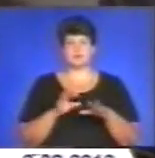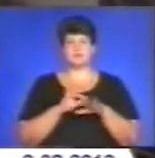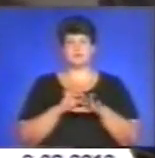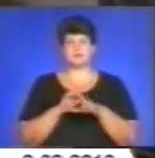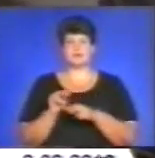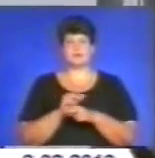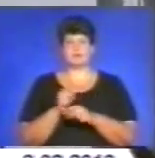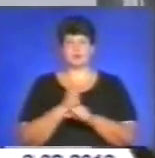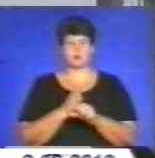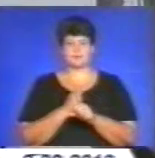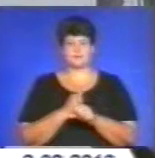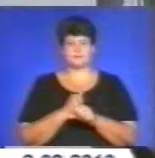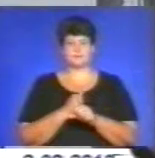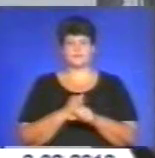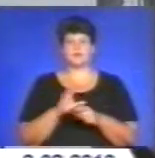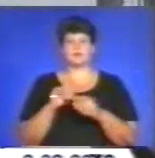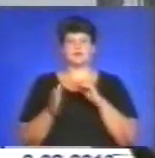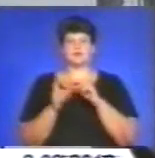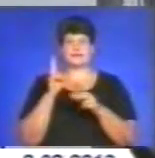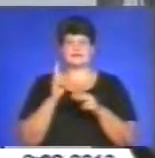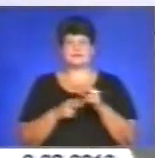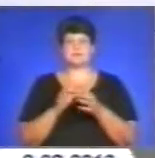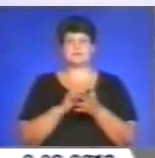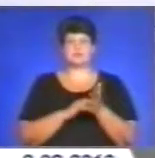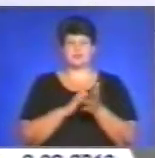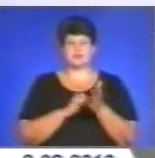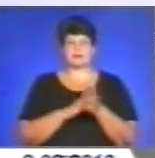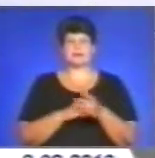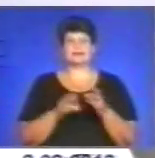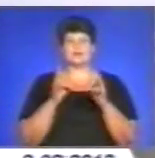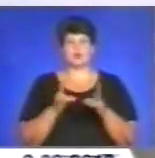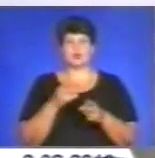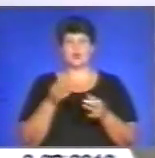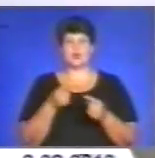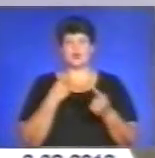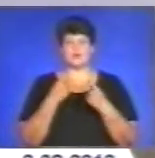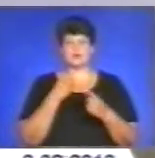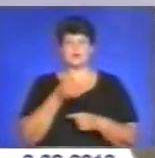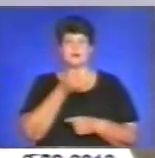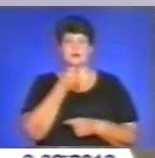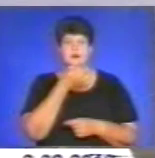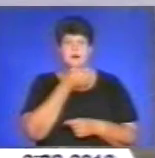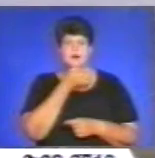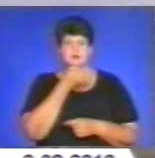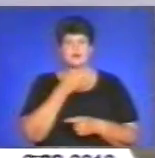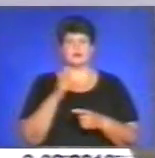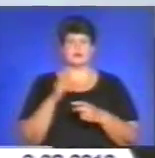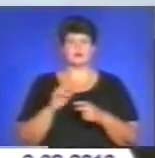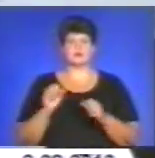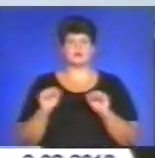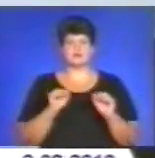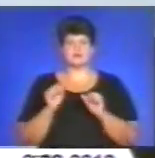ремонтних работ». Про остаточні причини трагедії говорити зарано, але керівництво підприємства вже робить певні висновки.